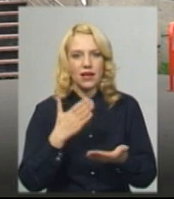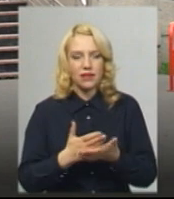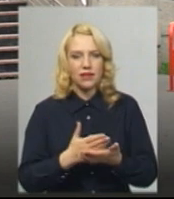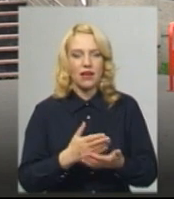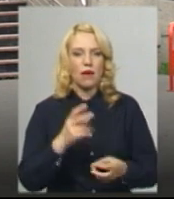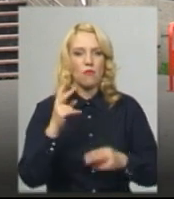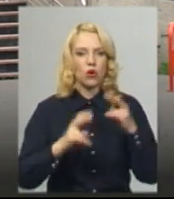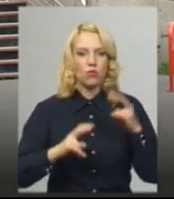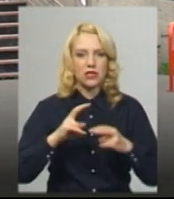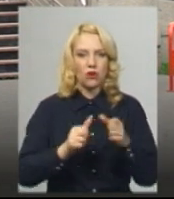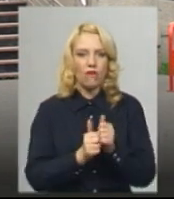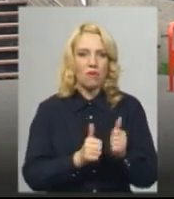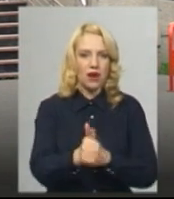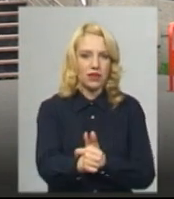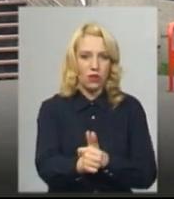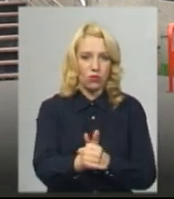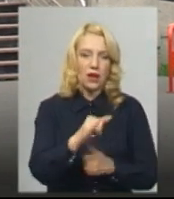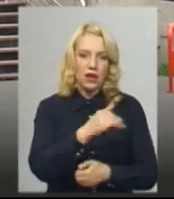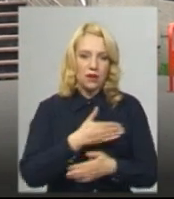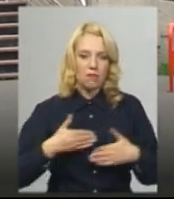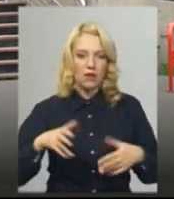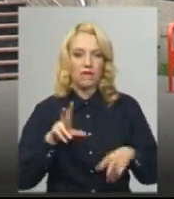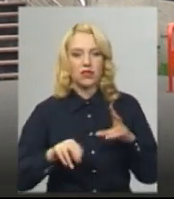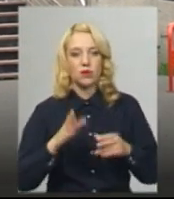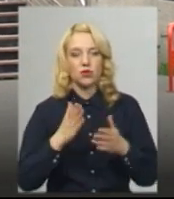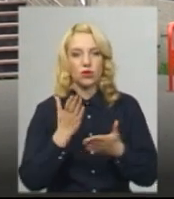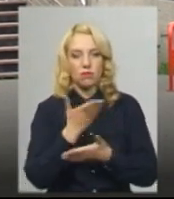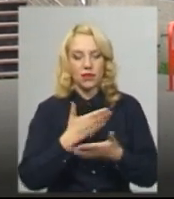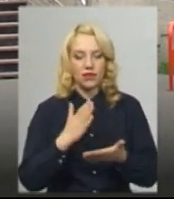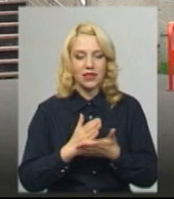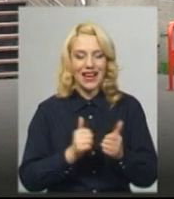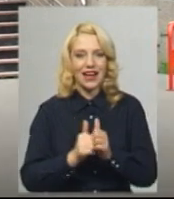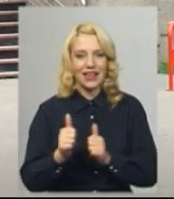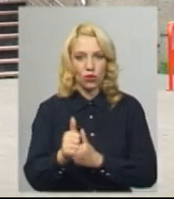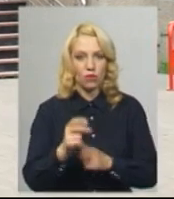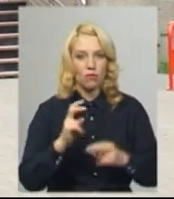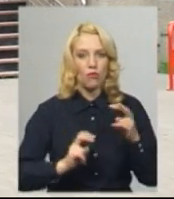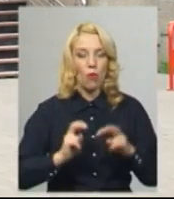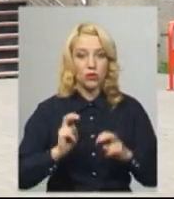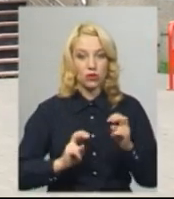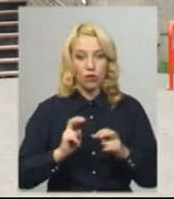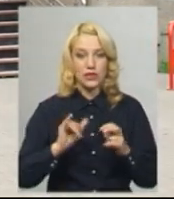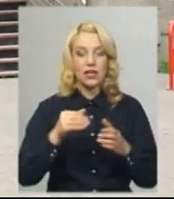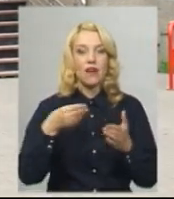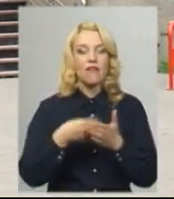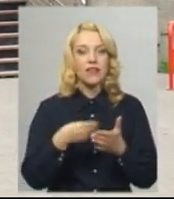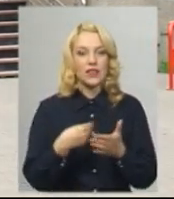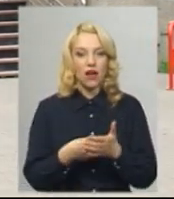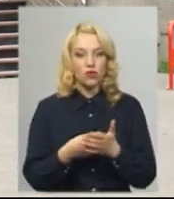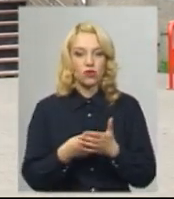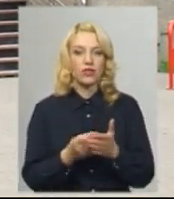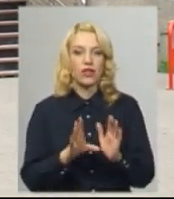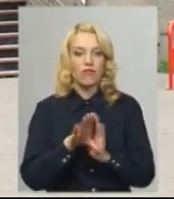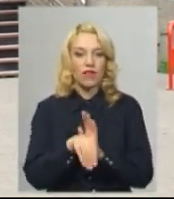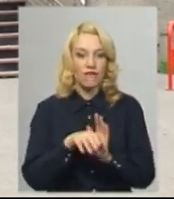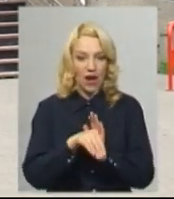Хмельниччини, і ми вважаємо, що якщо ми є лідером промисловості і є лідером певних фінансових вливань